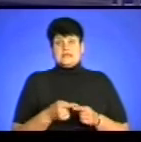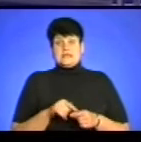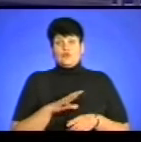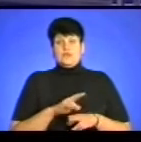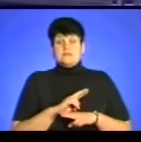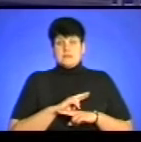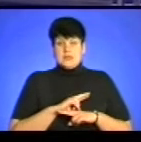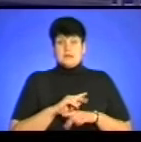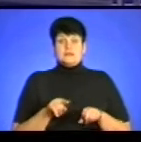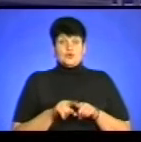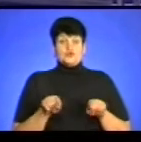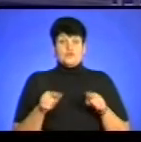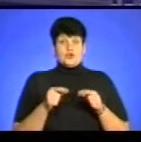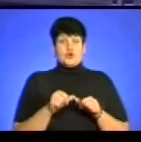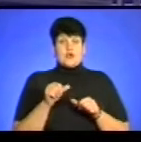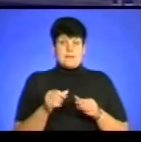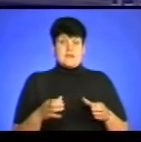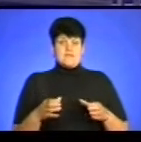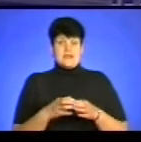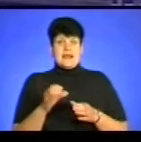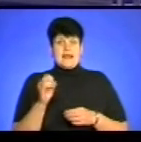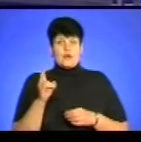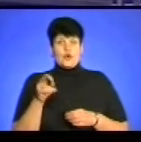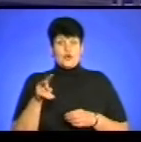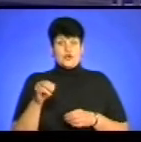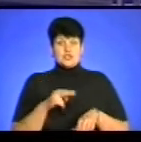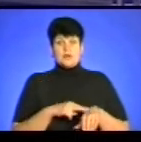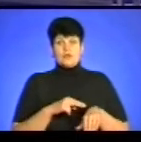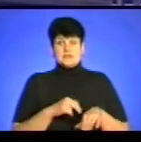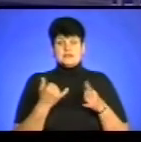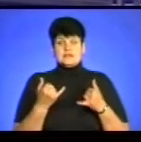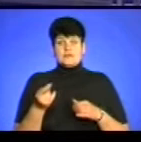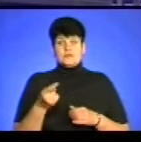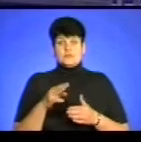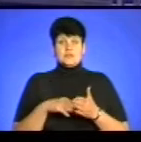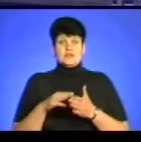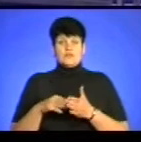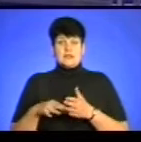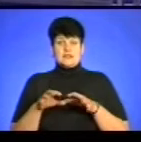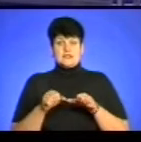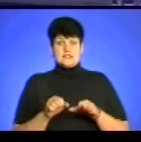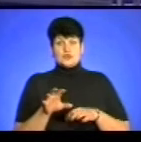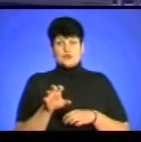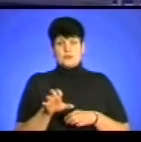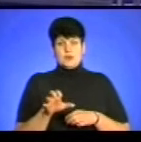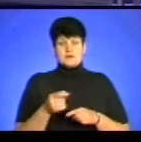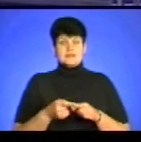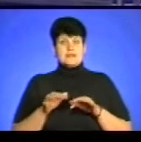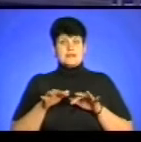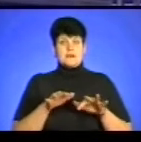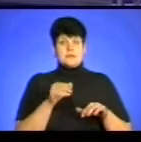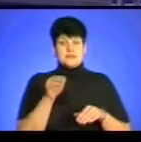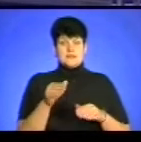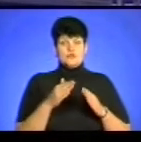зазначено, що створять окреме відомство. Екологічну поліцію наразі у Тернополі штрафувати власників собак за напад їхніх